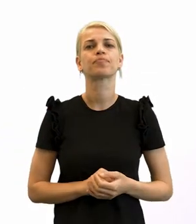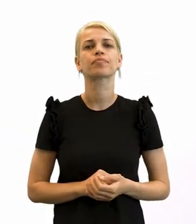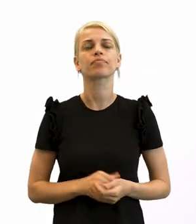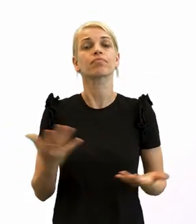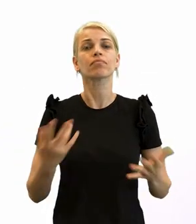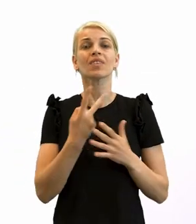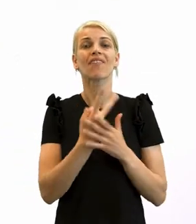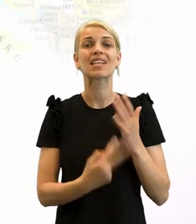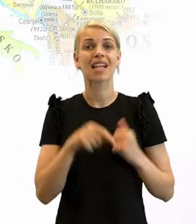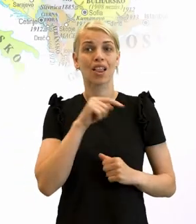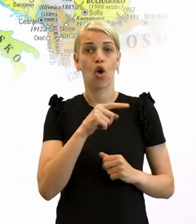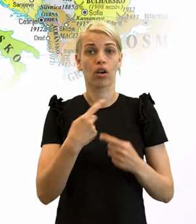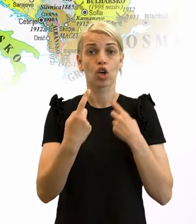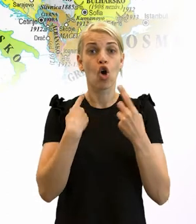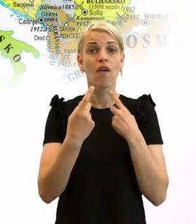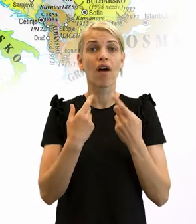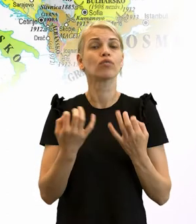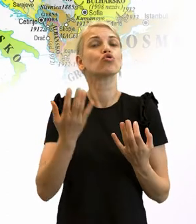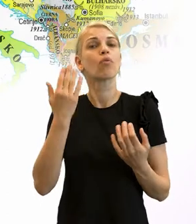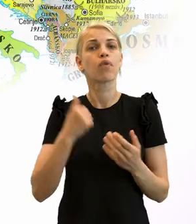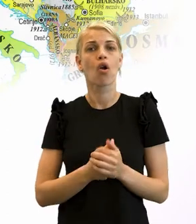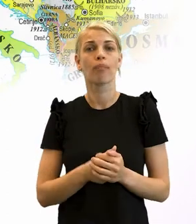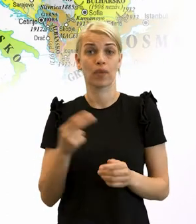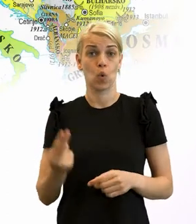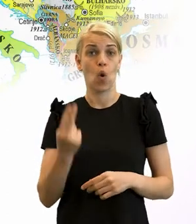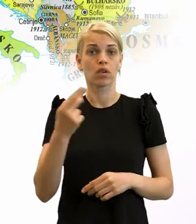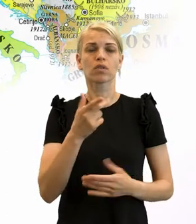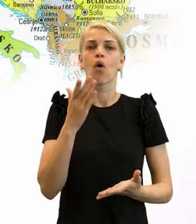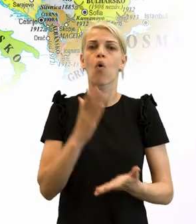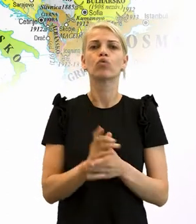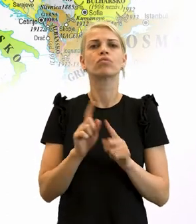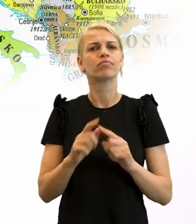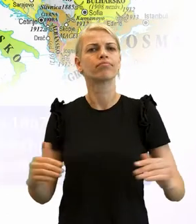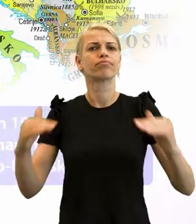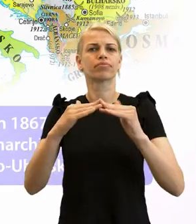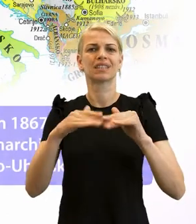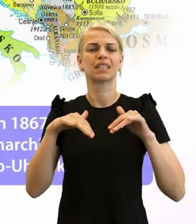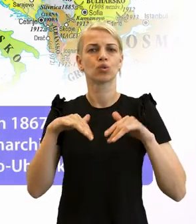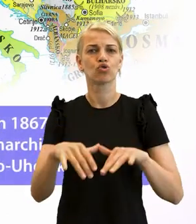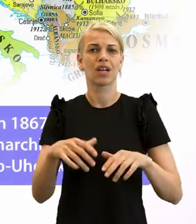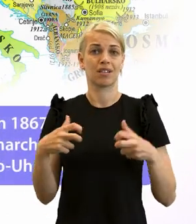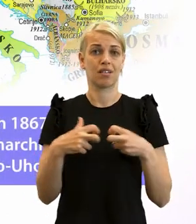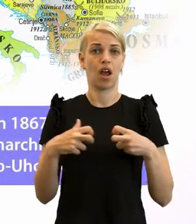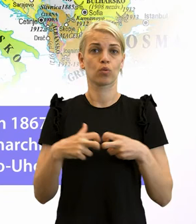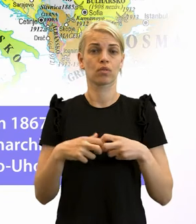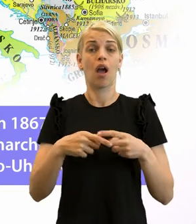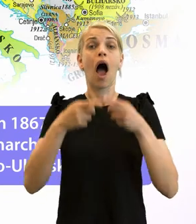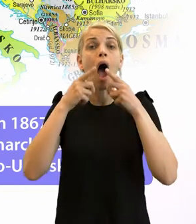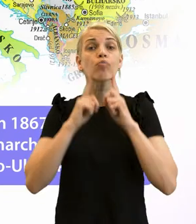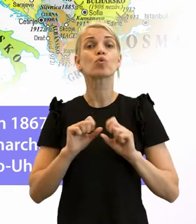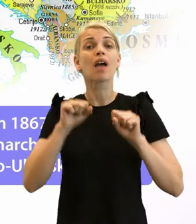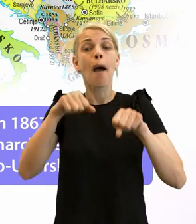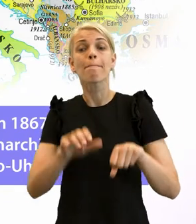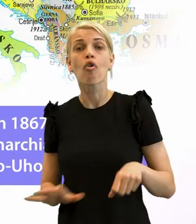Výsledkom týchto rokovaní bolo, že Uhorsko sa stalo rovnocenou súčasťou Rakúska a Habsburská